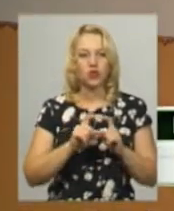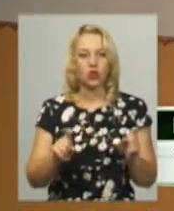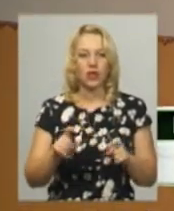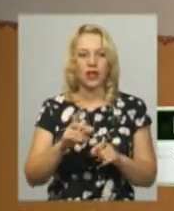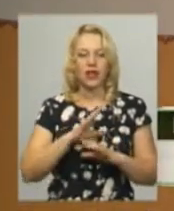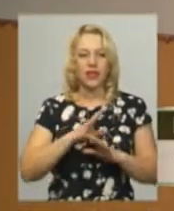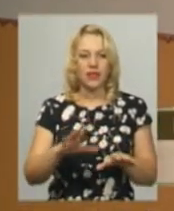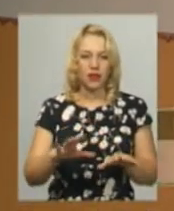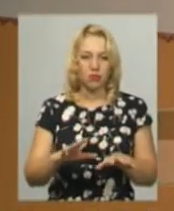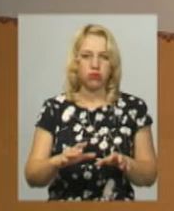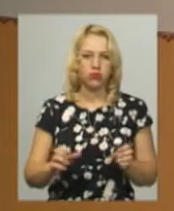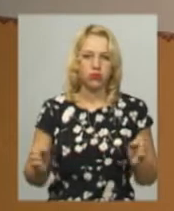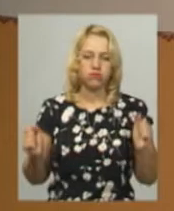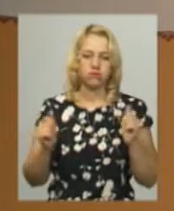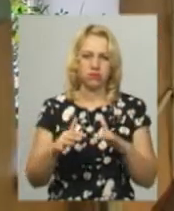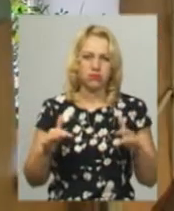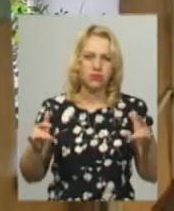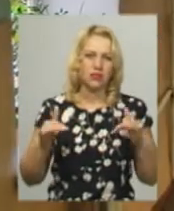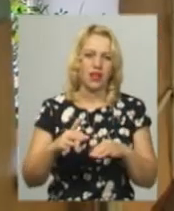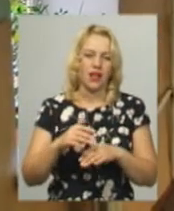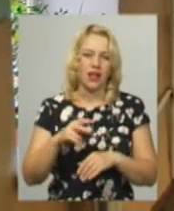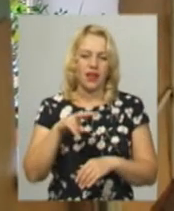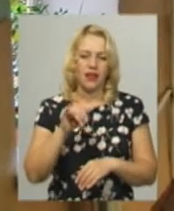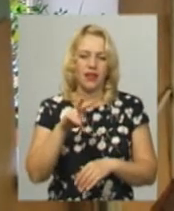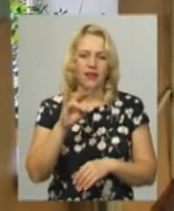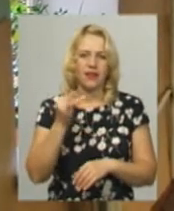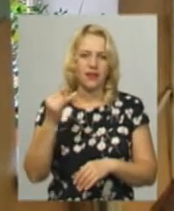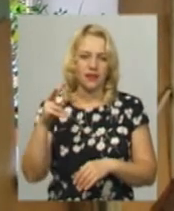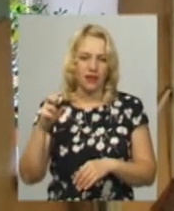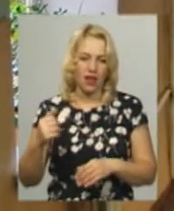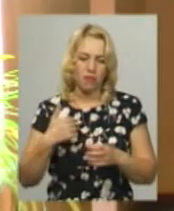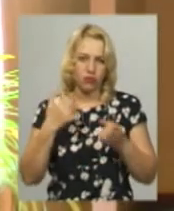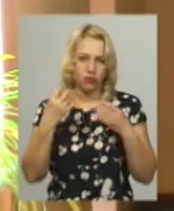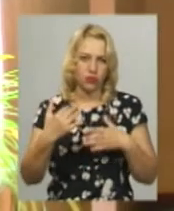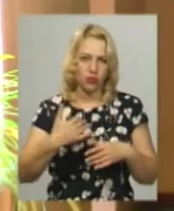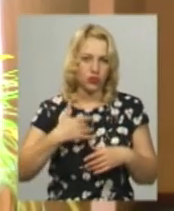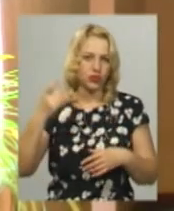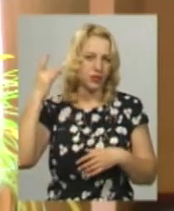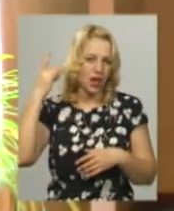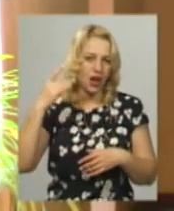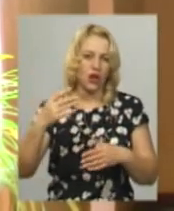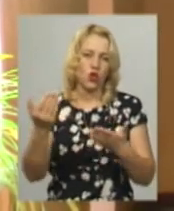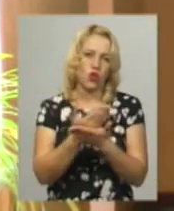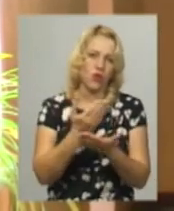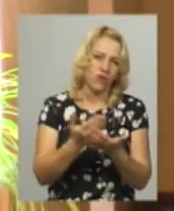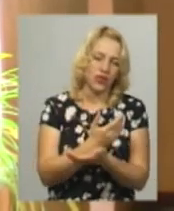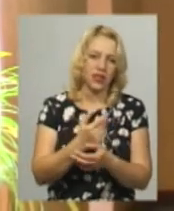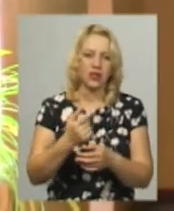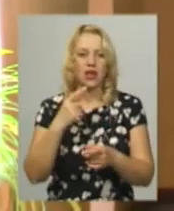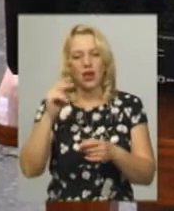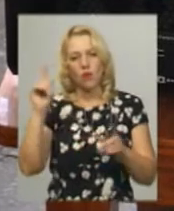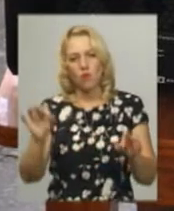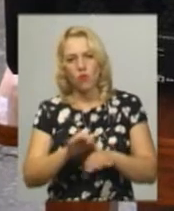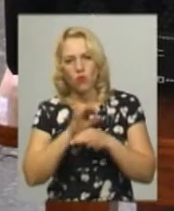днійок, щоб їх збирали на великих перервах. Із нового навчального року з радіовузла лунатимуть шкільні новини, музика, вітання з іменинами.